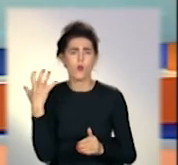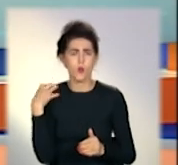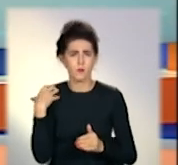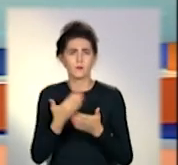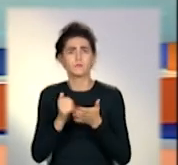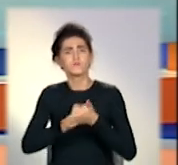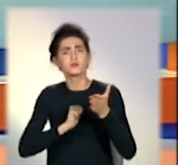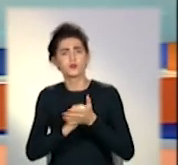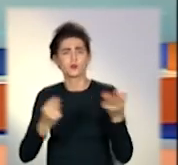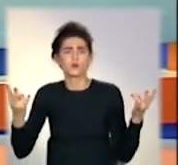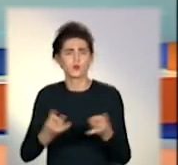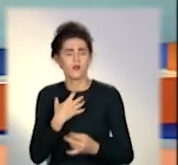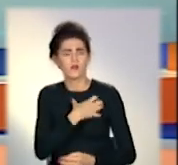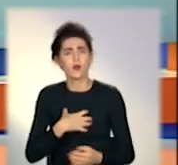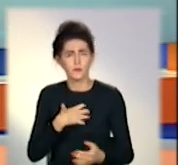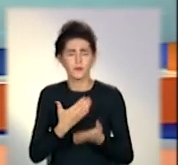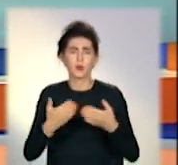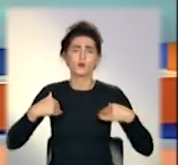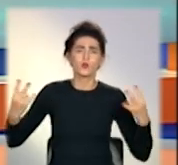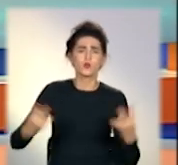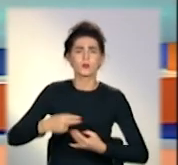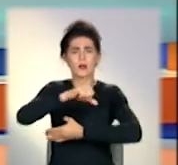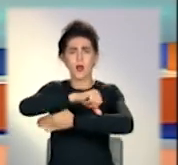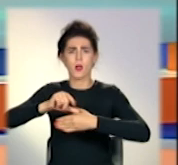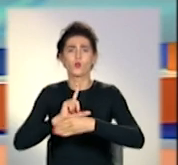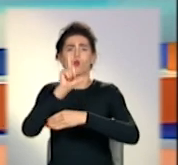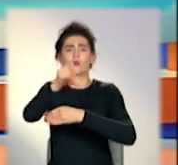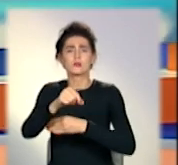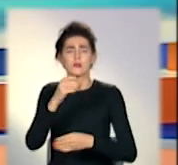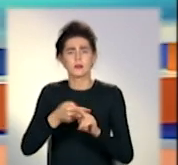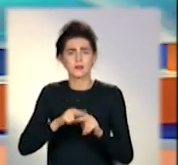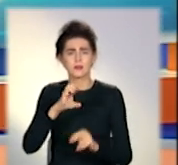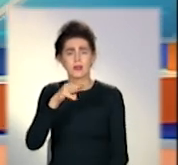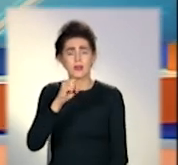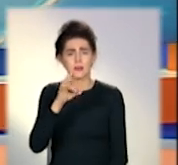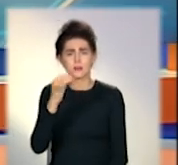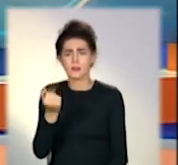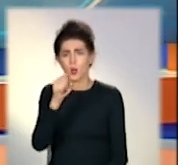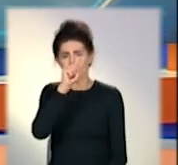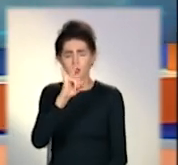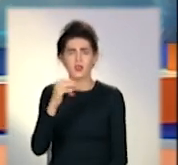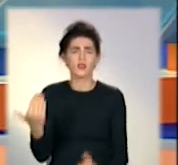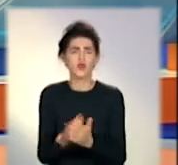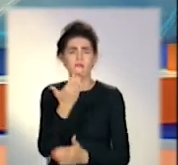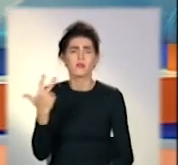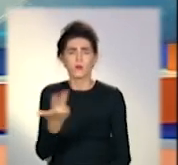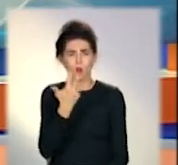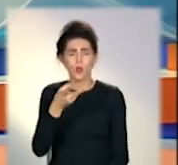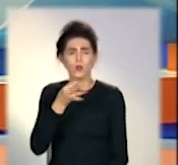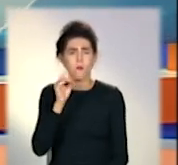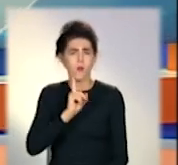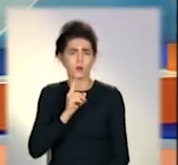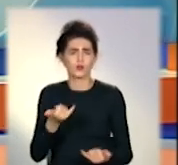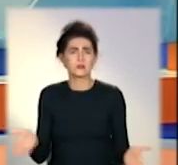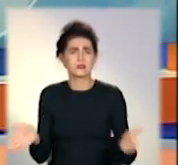вагомою. Перетнути можливо лише в Станиці Луганській та Новотроїцьку. Решта пунктів пропуску закриті,